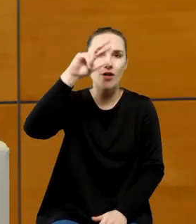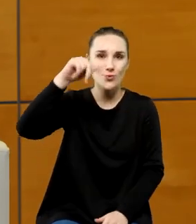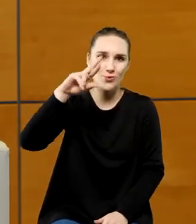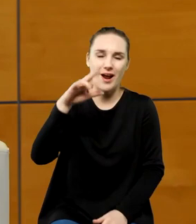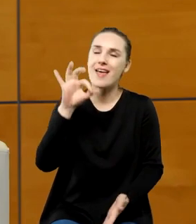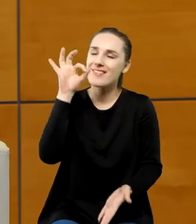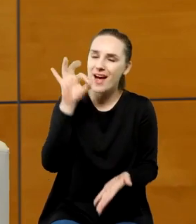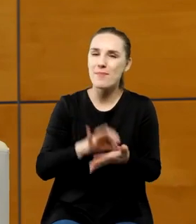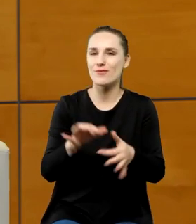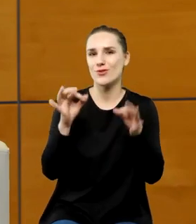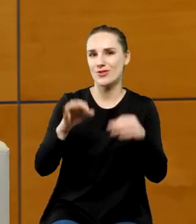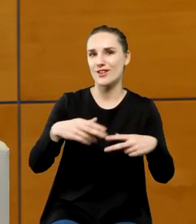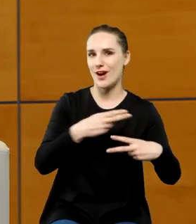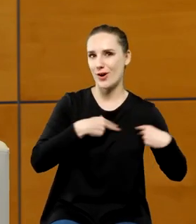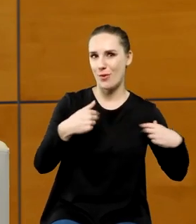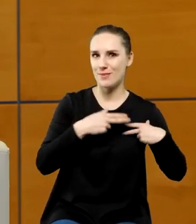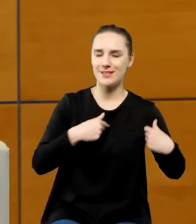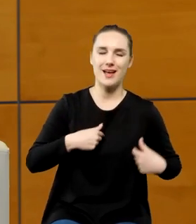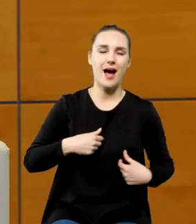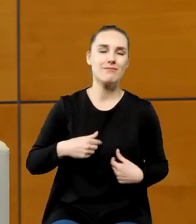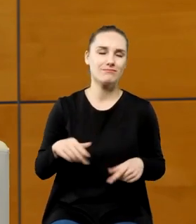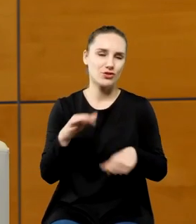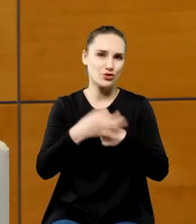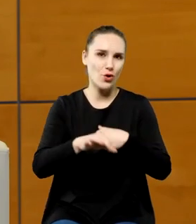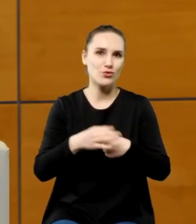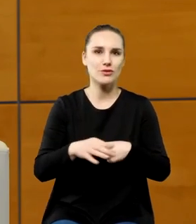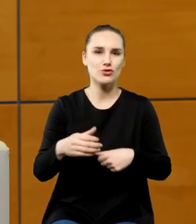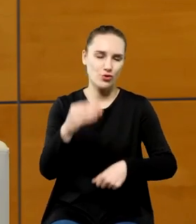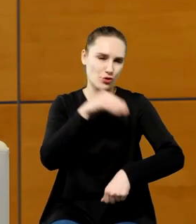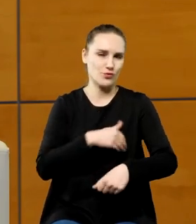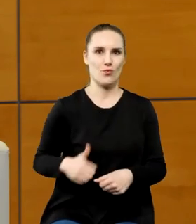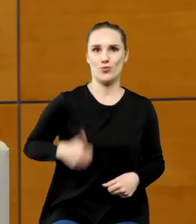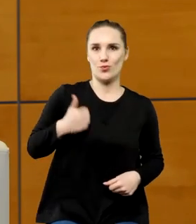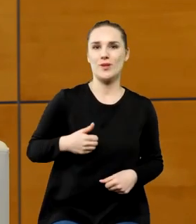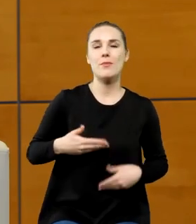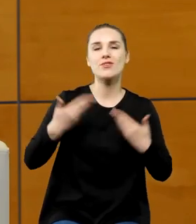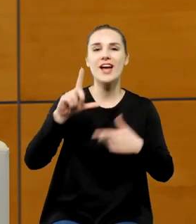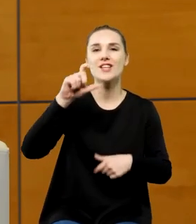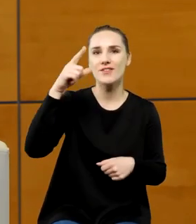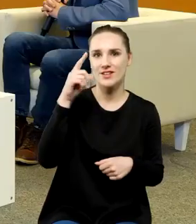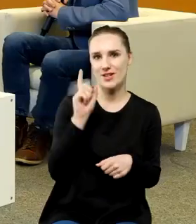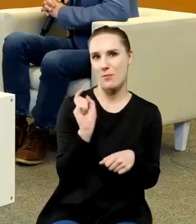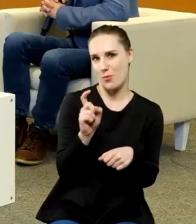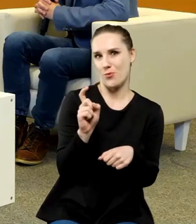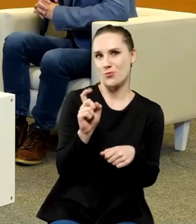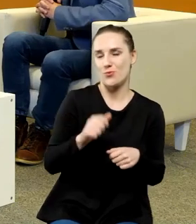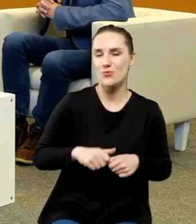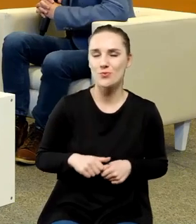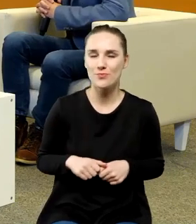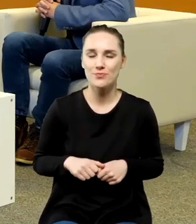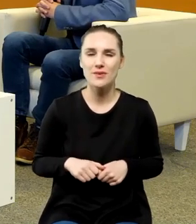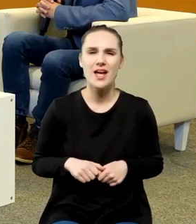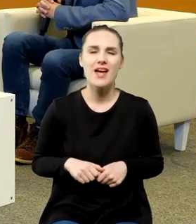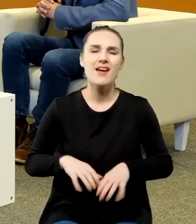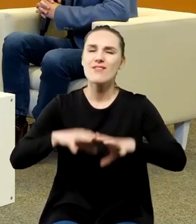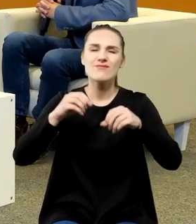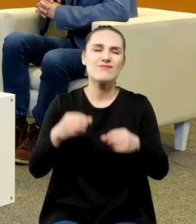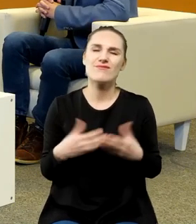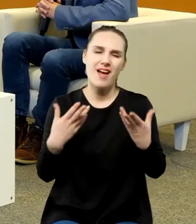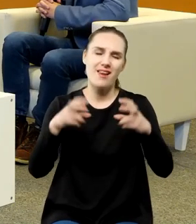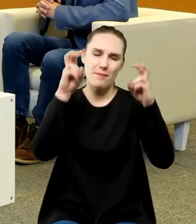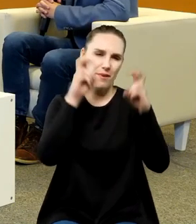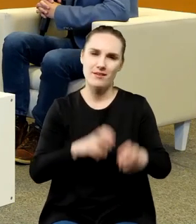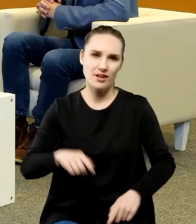bardzo dumne bodaję 200 punktów przyjechało bardzo wielu wybitnych badaczy którzy